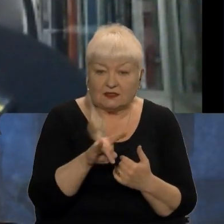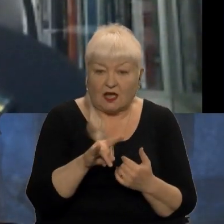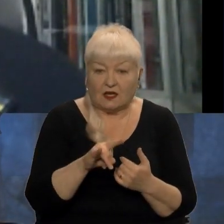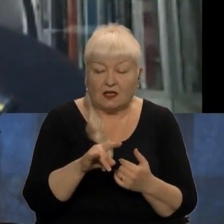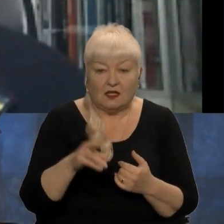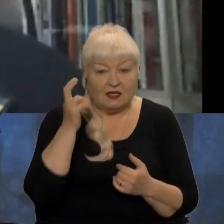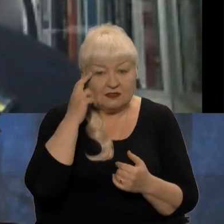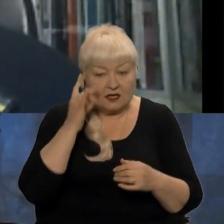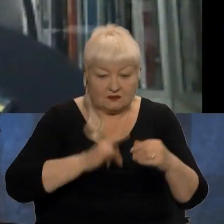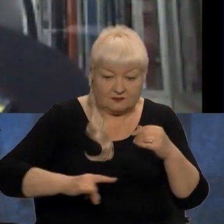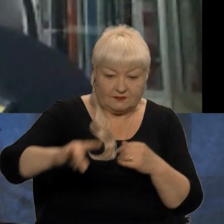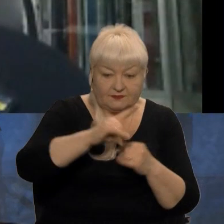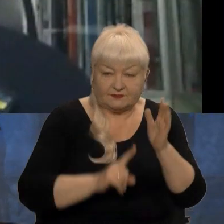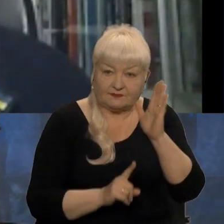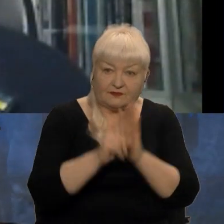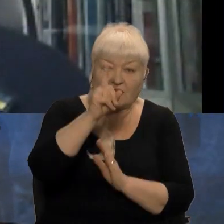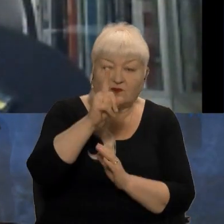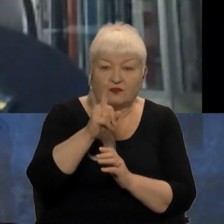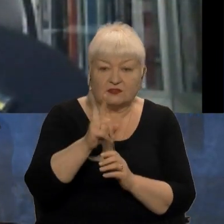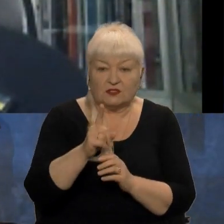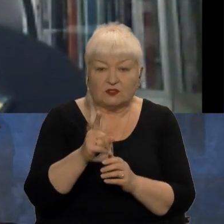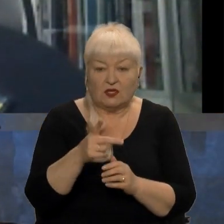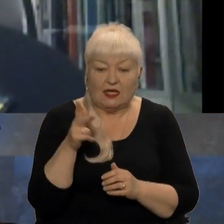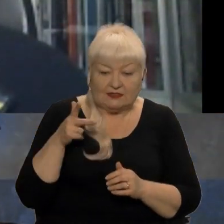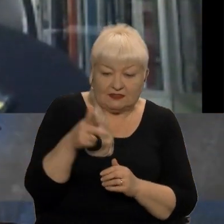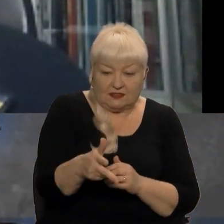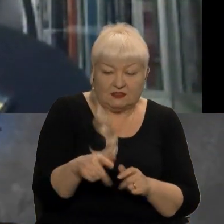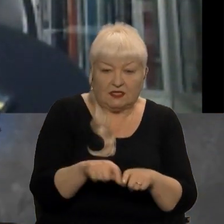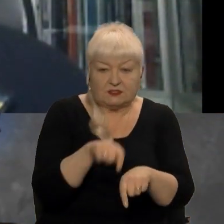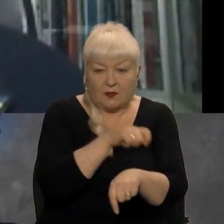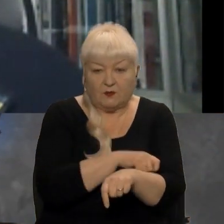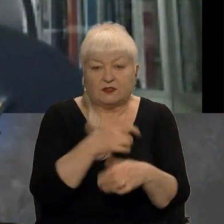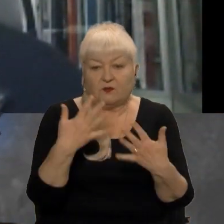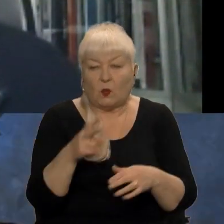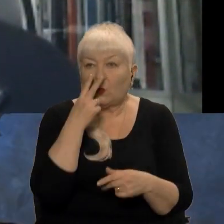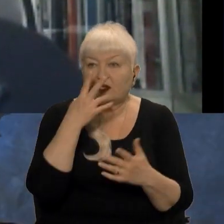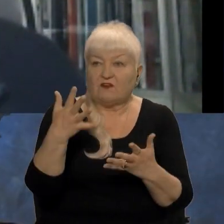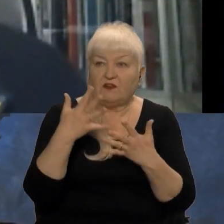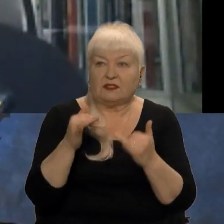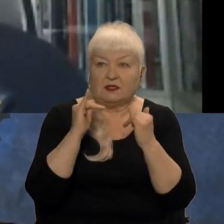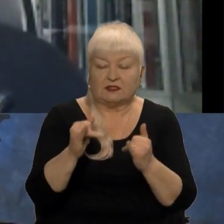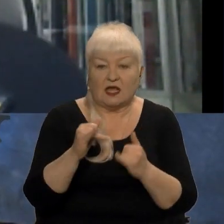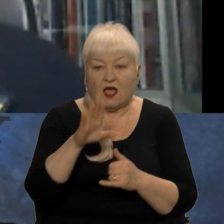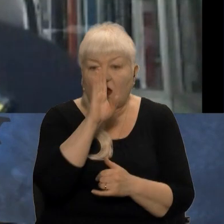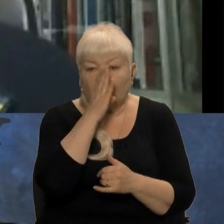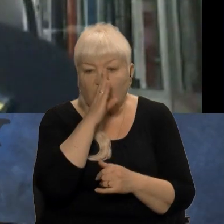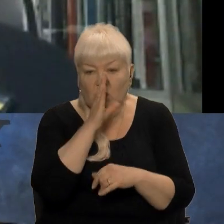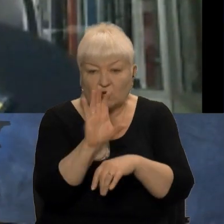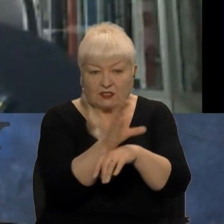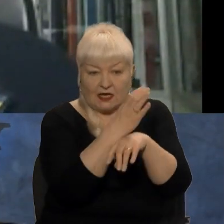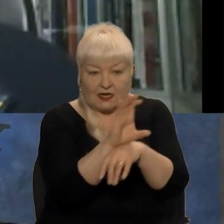піднімається на висоту трохи вище від 3 тисяч метрів, то він вже видимий для ворожих радарів, які